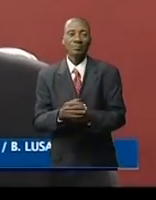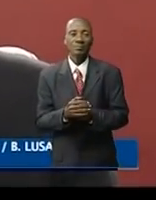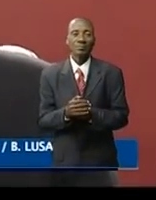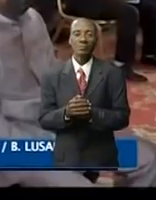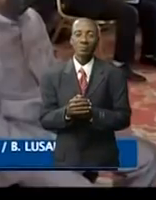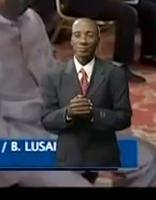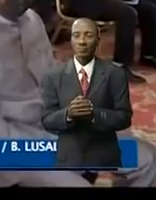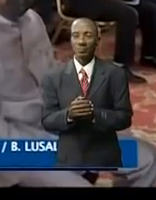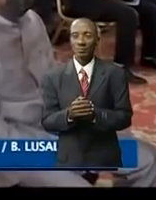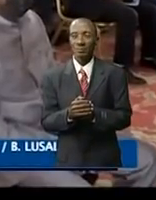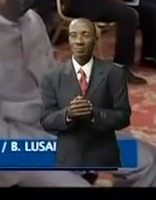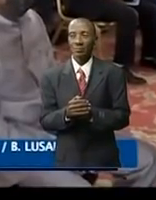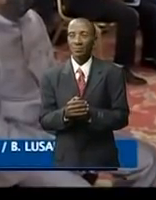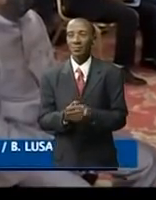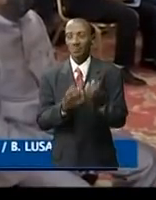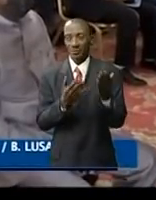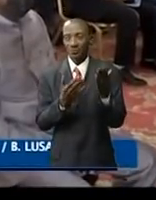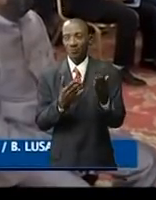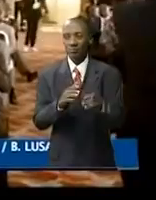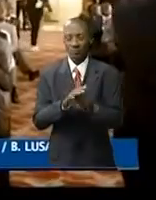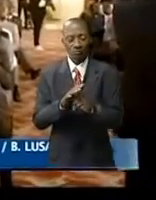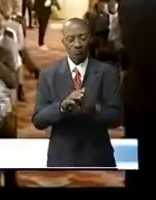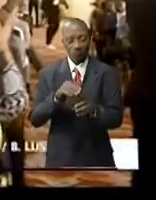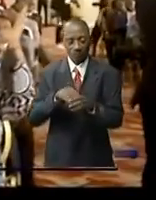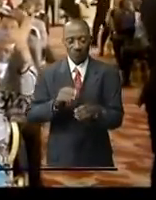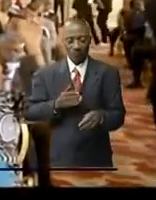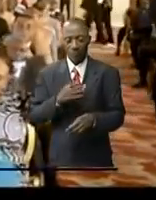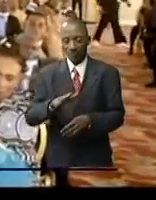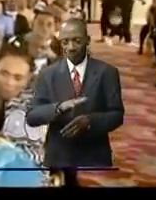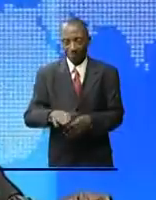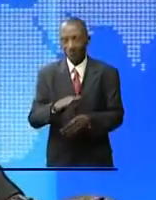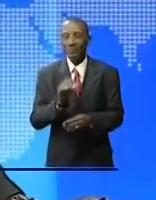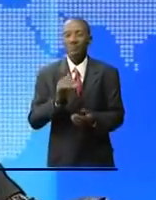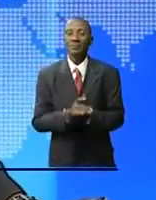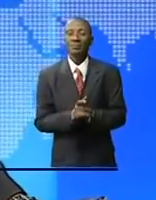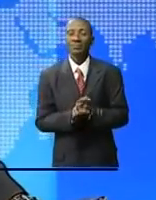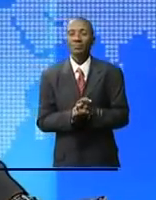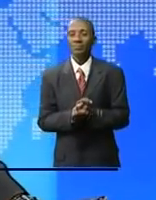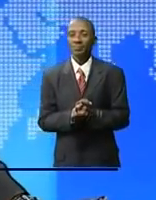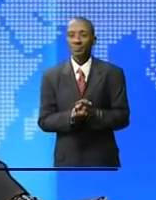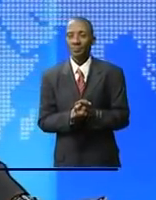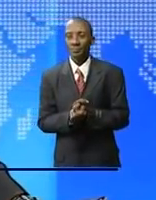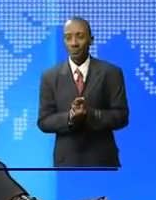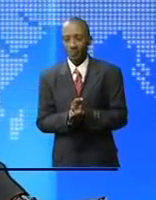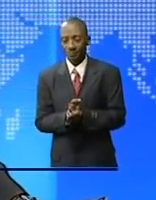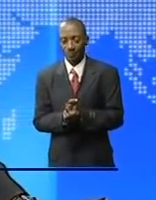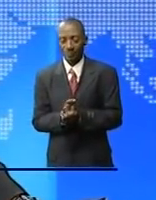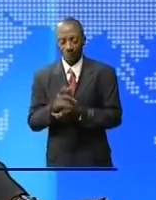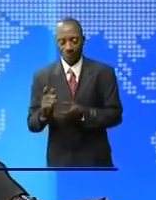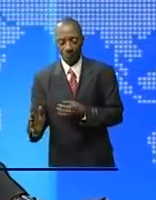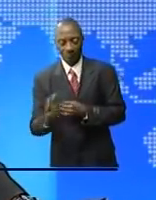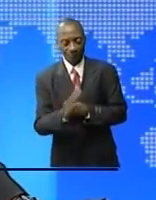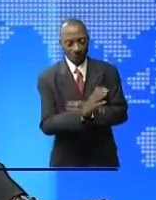se déroulent sous le haut patronage du chef de l'État, Félix-Antoine Tshiseki de Tchilombo. Suivez présent ce reportage